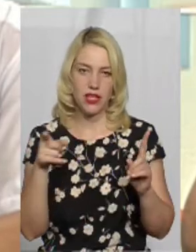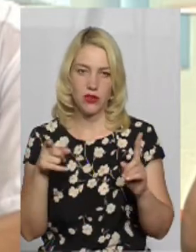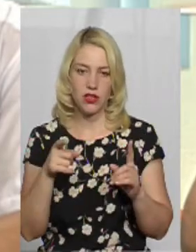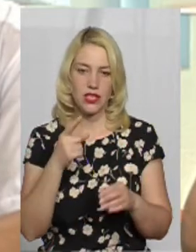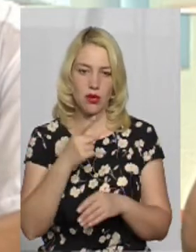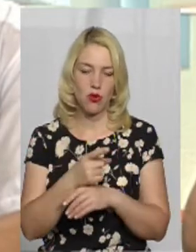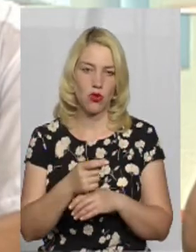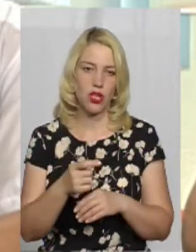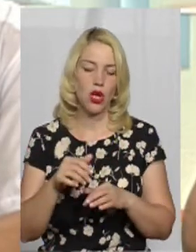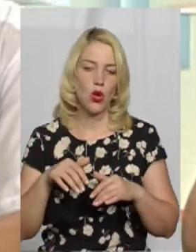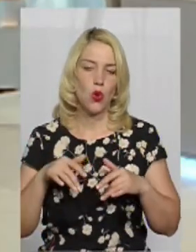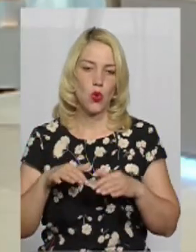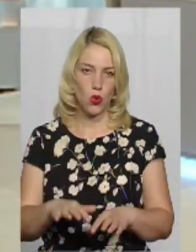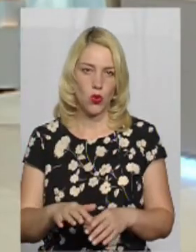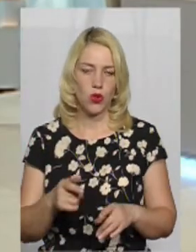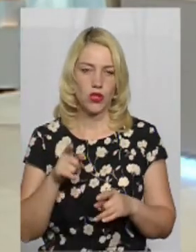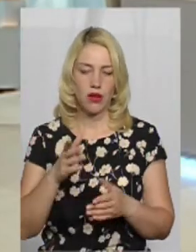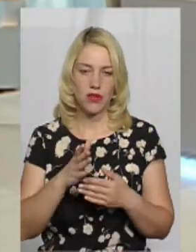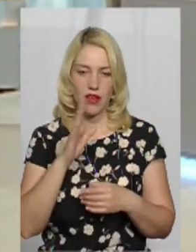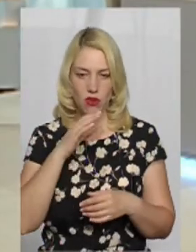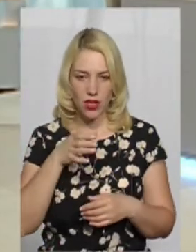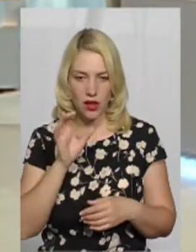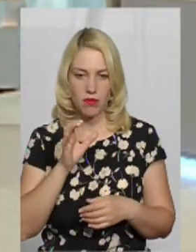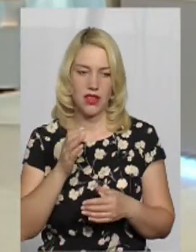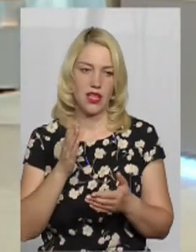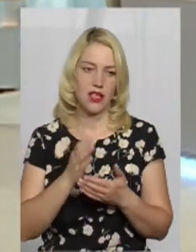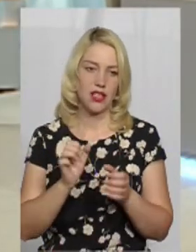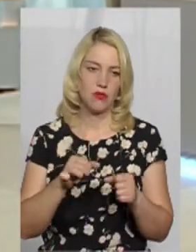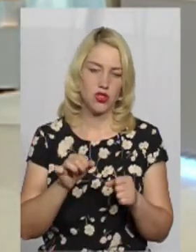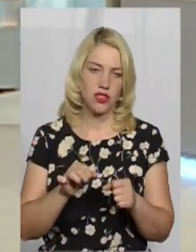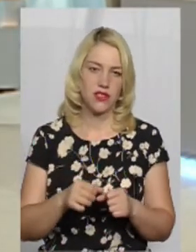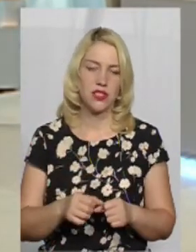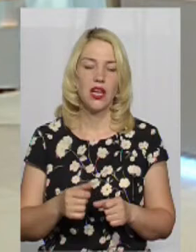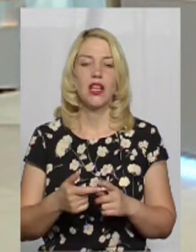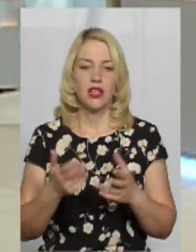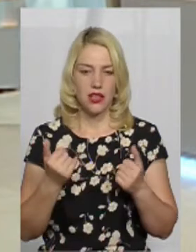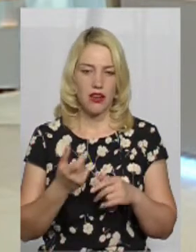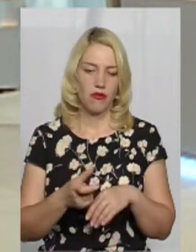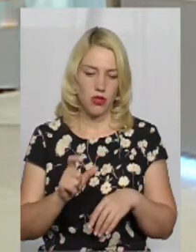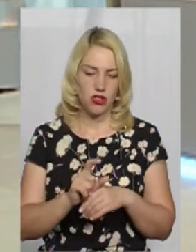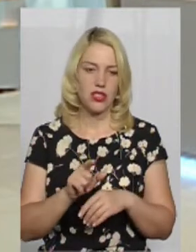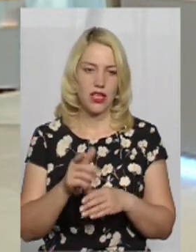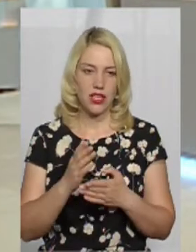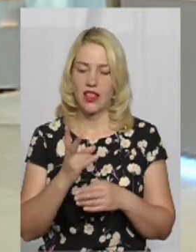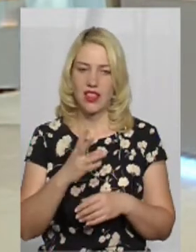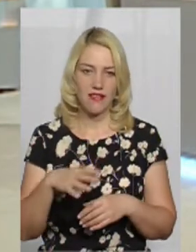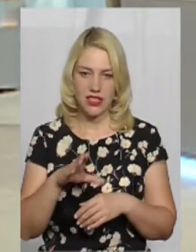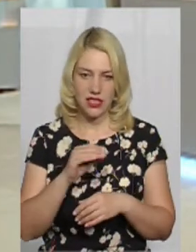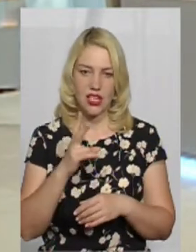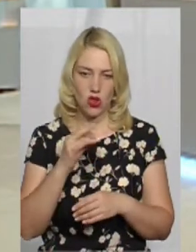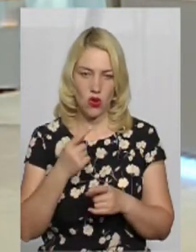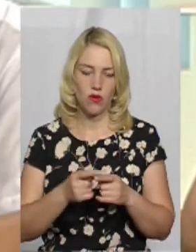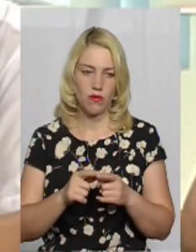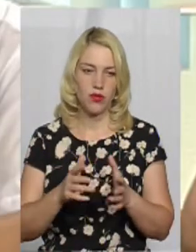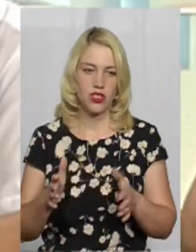заборони руху. Тобто там є питна вода, можливість… В переважній більшості цих майданчиків. На жаль, ще не всіх, але ми